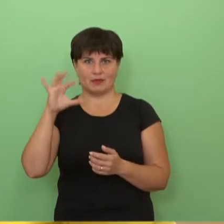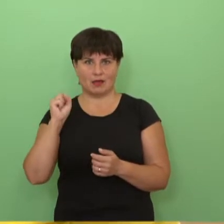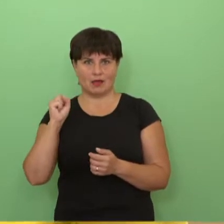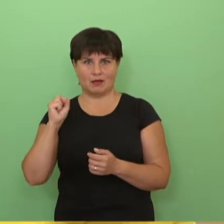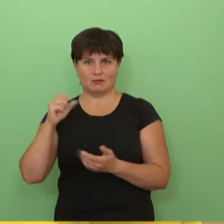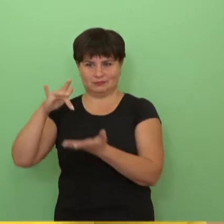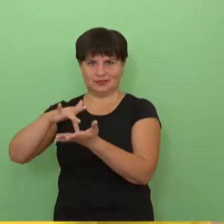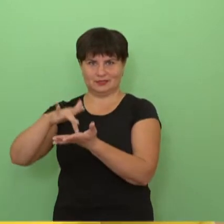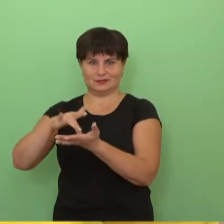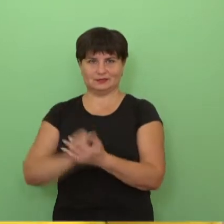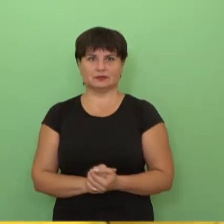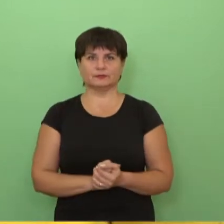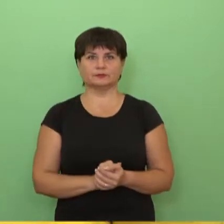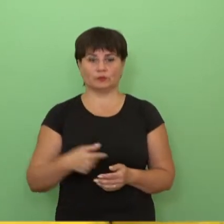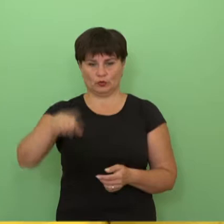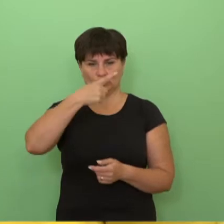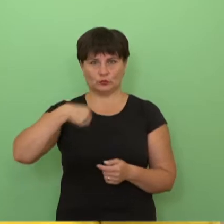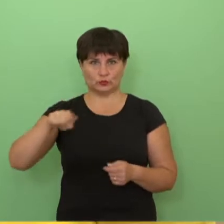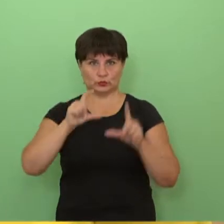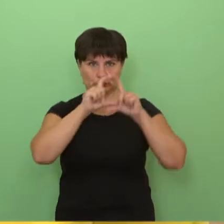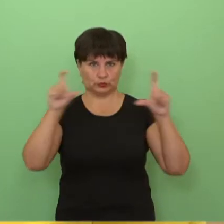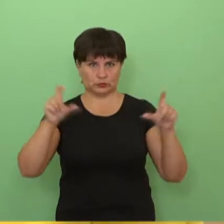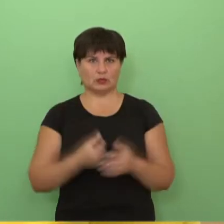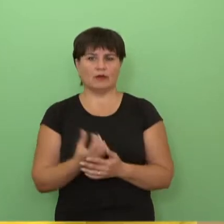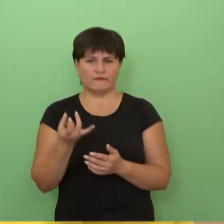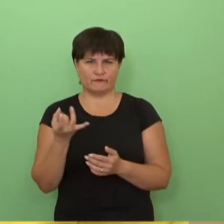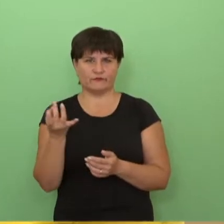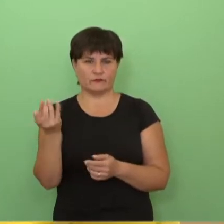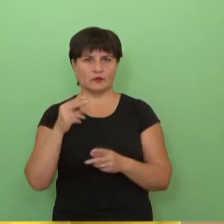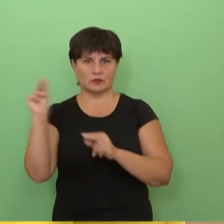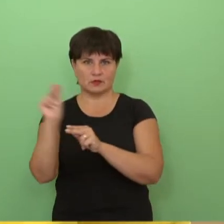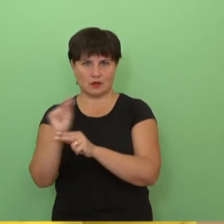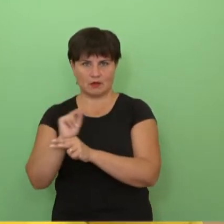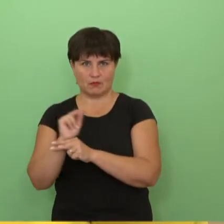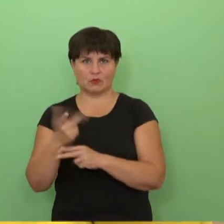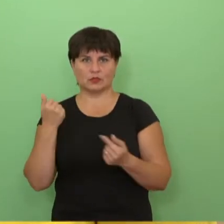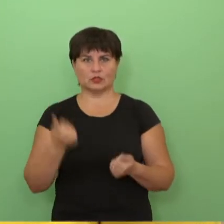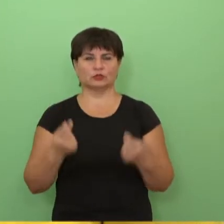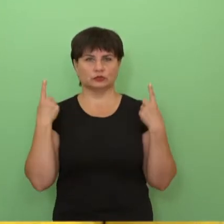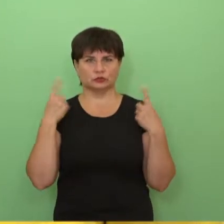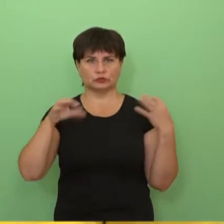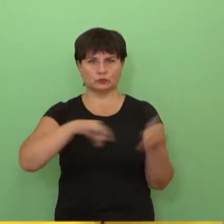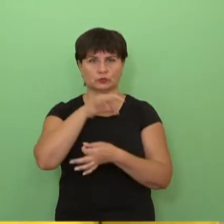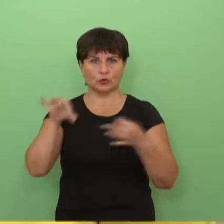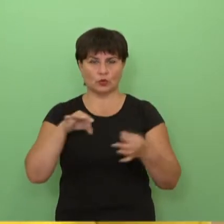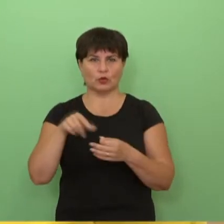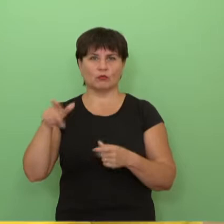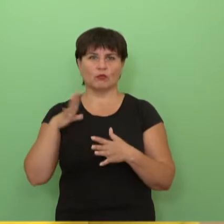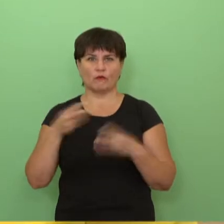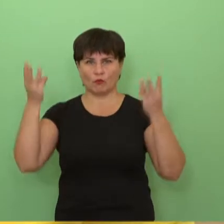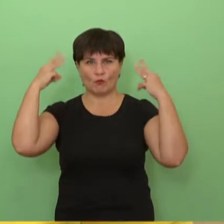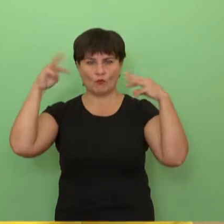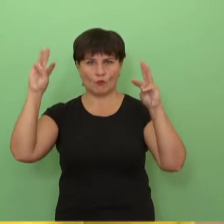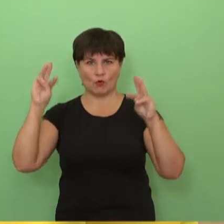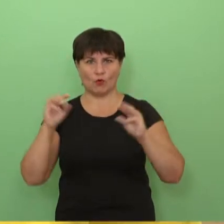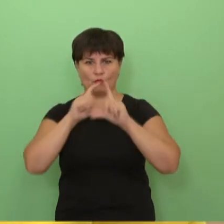Ir šiuo metu renovuojami yra šeši kabinetai, kuriuose dirba penktų, aštuntų klasių mokiniai. Tai